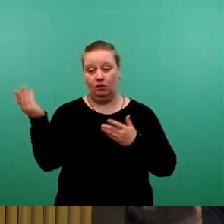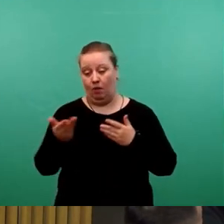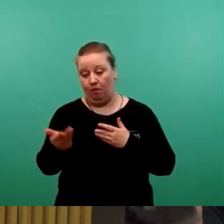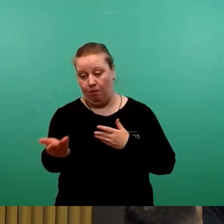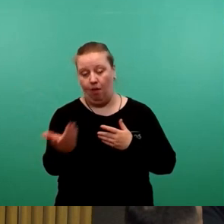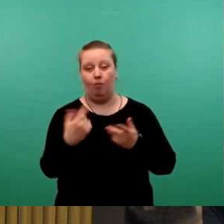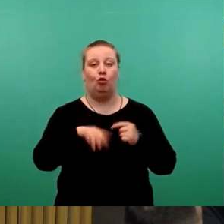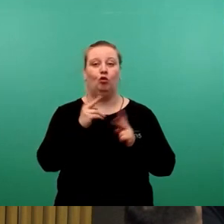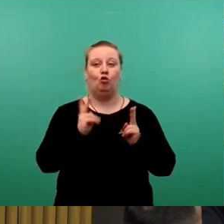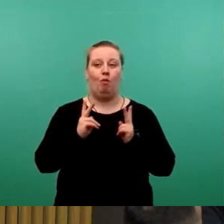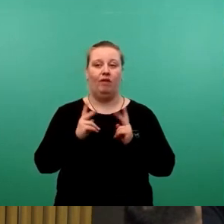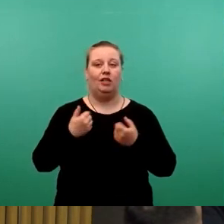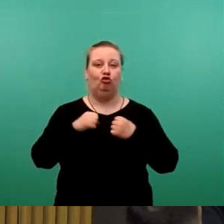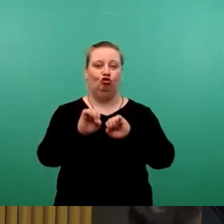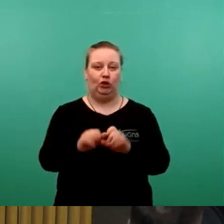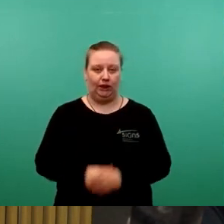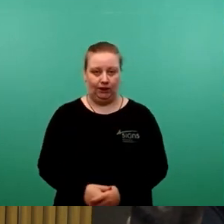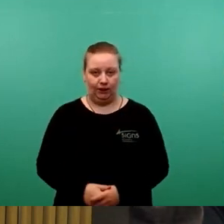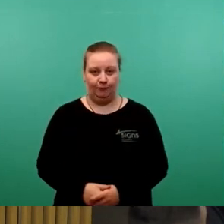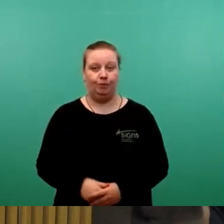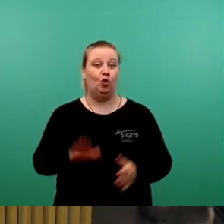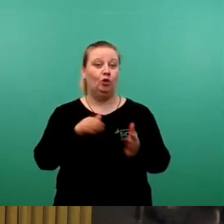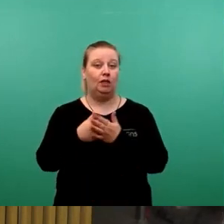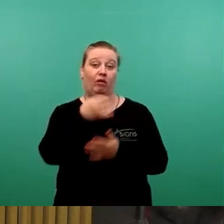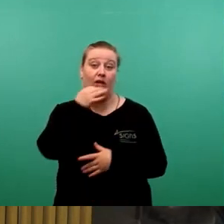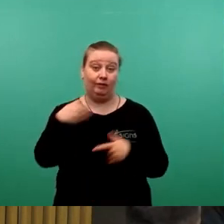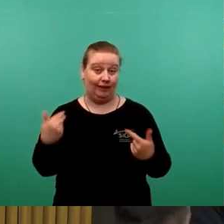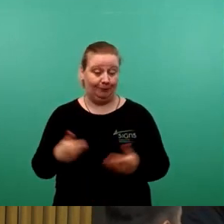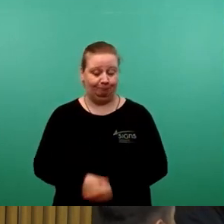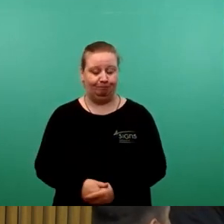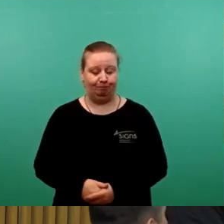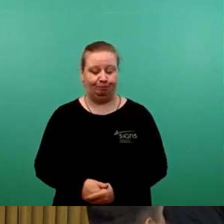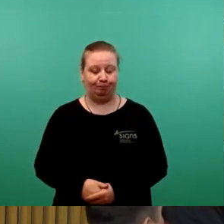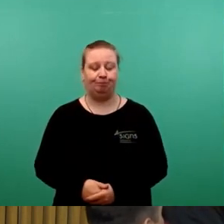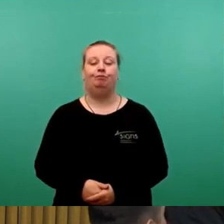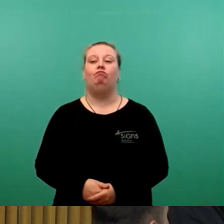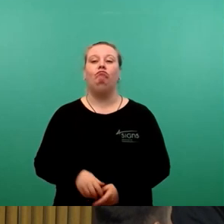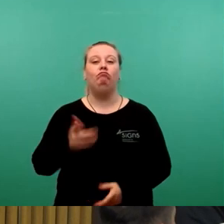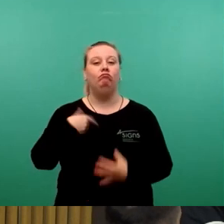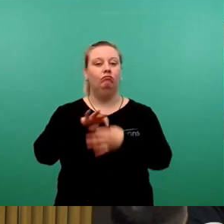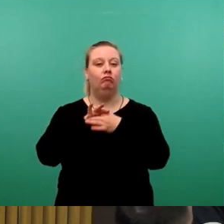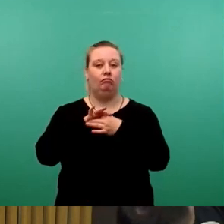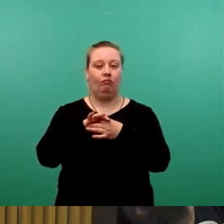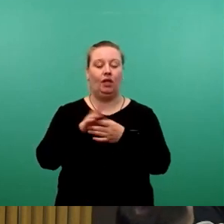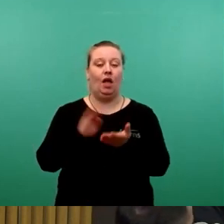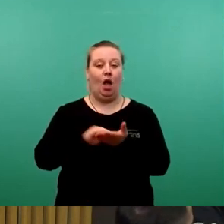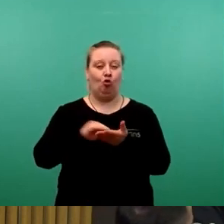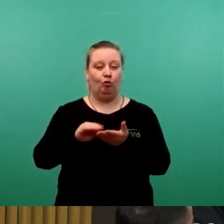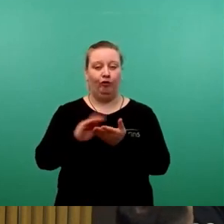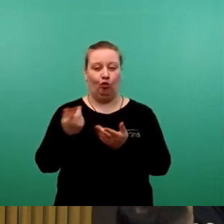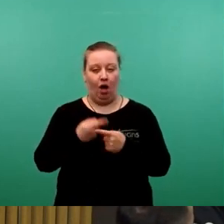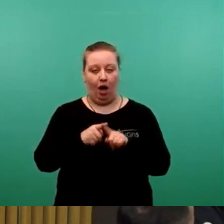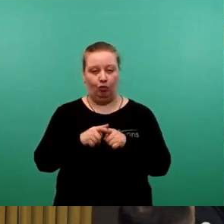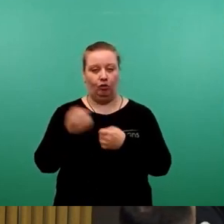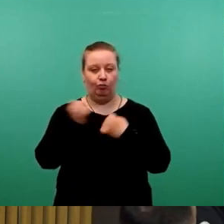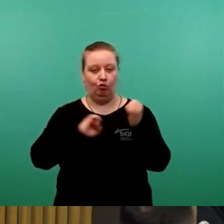Gehölzschutzsatzung geschützt sind. In diesem Zusammenhang habe ich folgende Fragen. In welchem Zeitraum erfolgten jeweils die Ausschreibungen für die Anmietung der mobilen